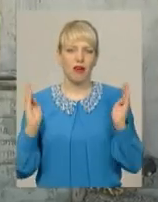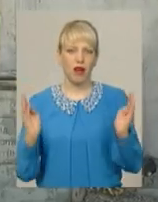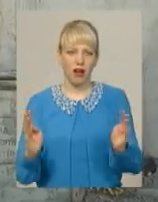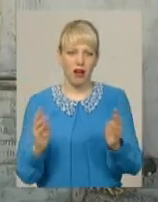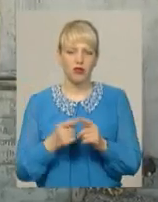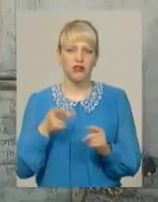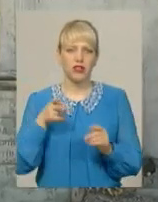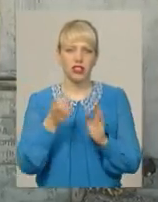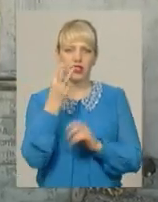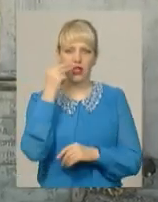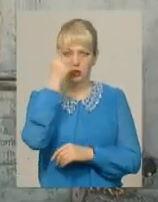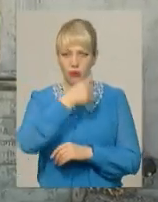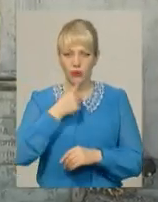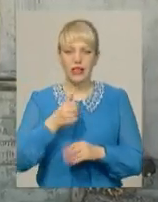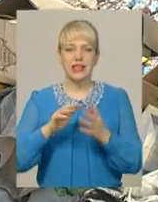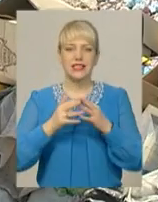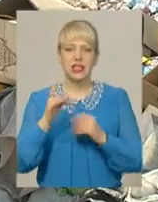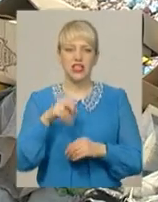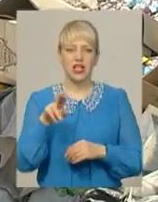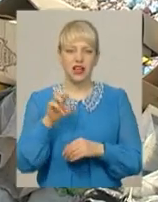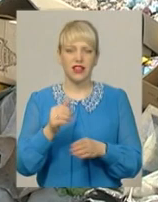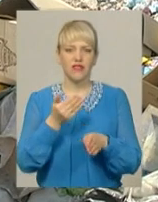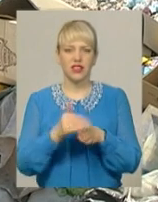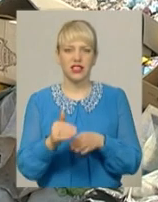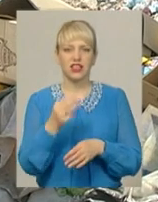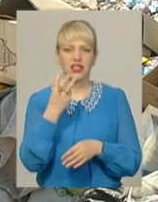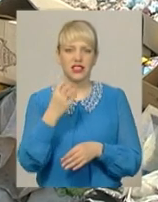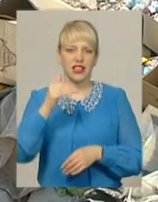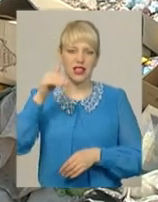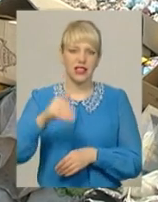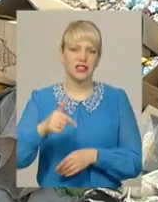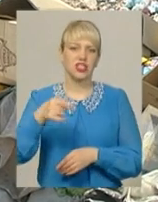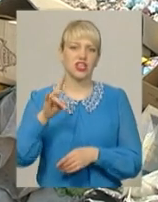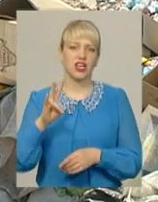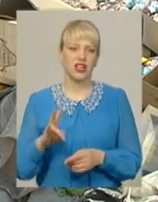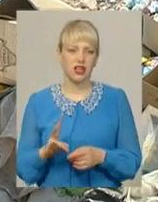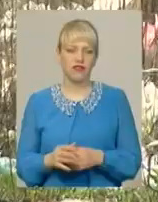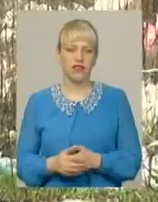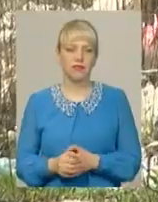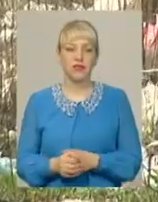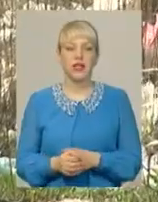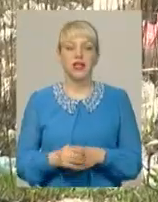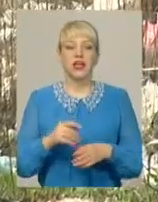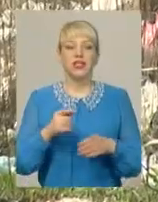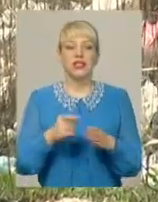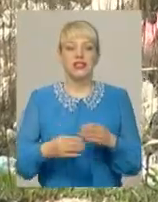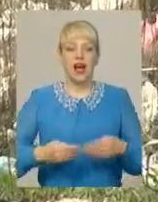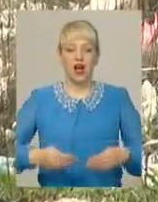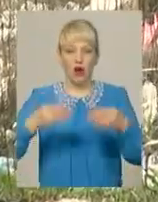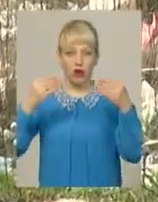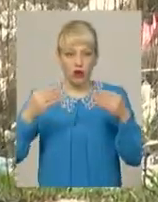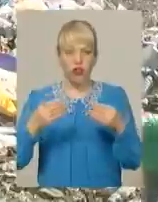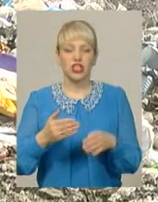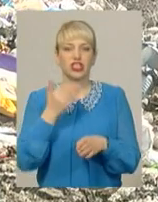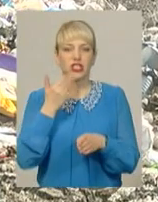році селищна рада виділила 300 тисяч гривень, каже директор Єрмолинецького комунального підприємства Сергій Грубляс. Загорожа частково розв'язала